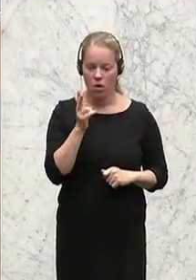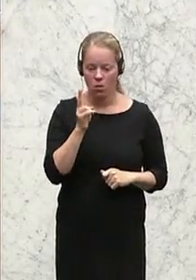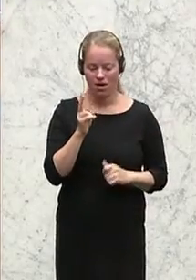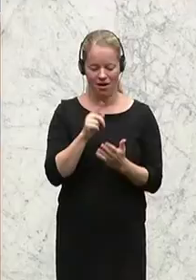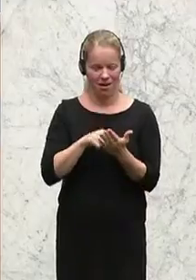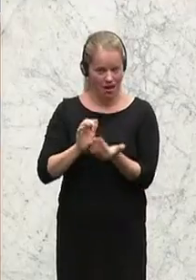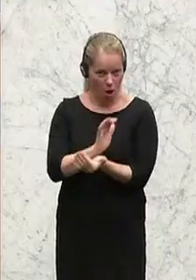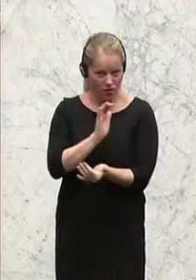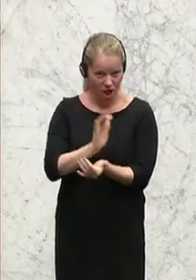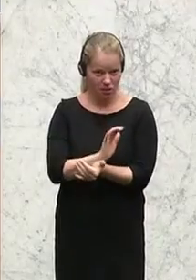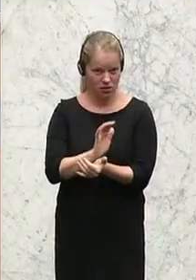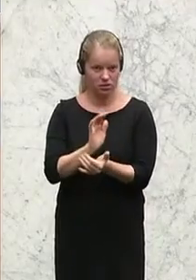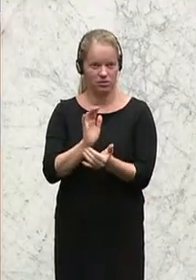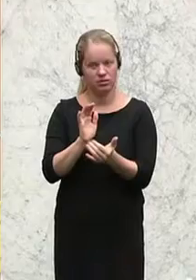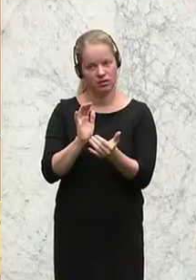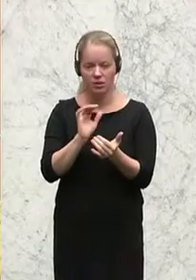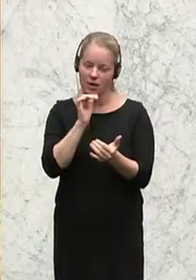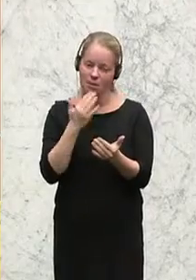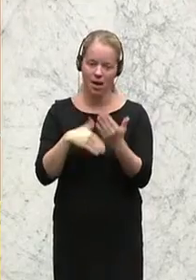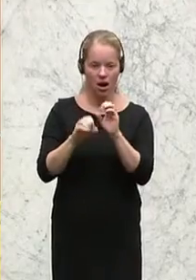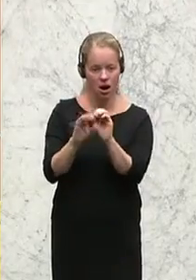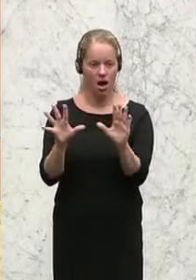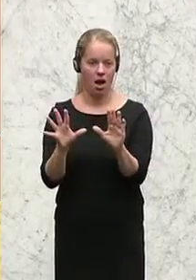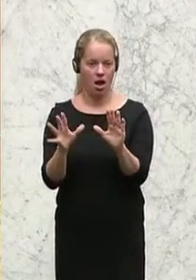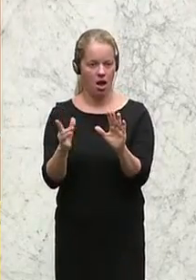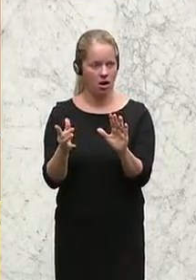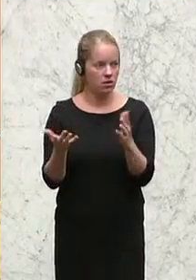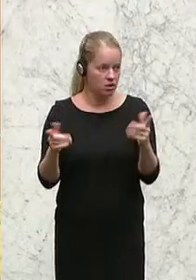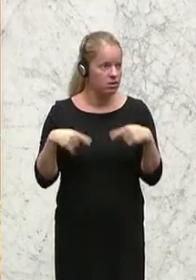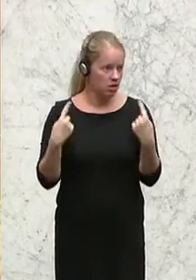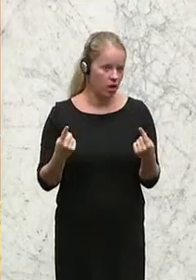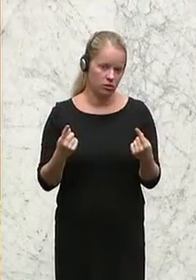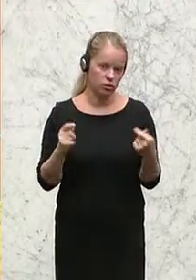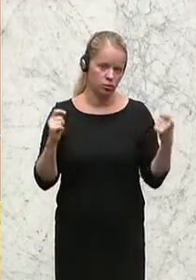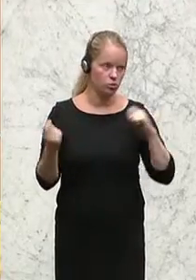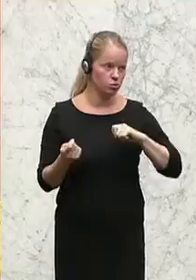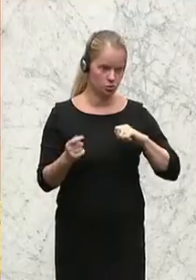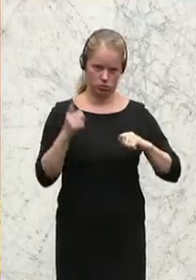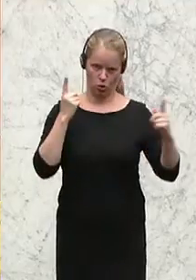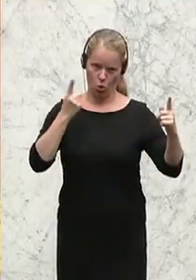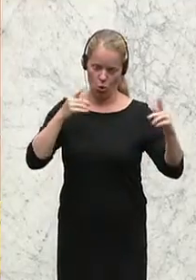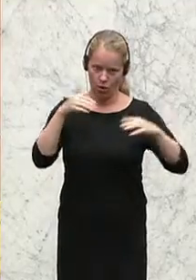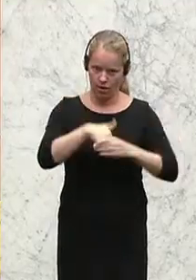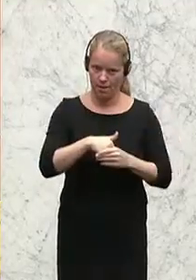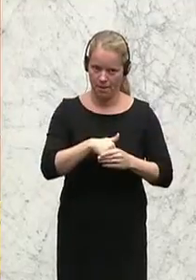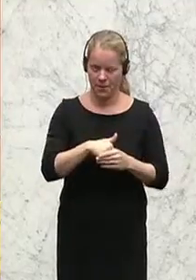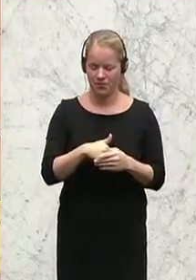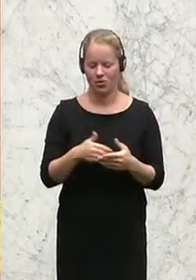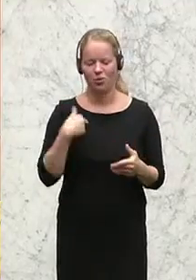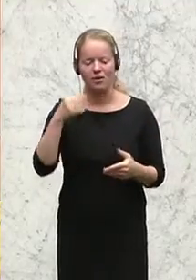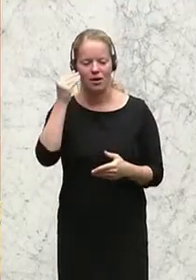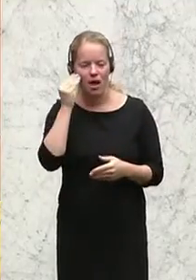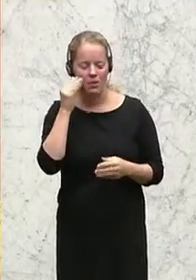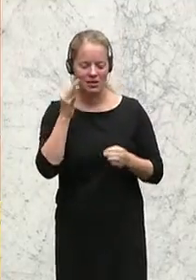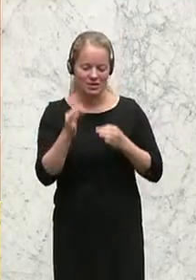nicht schärfen lassen. Und ich glaube auch, dass die Strategie der